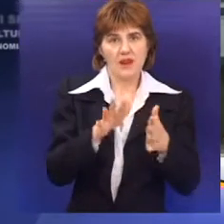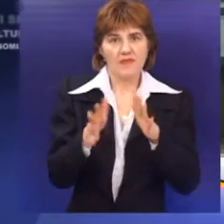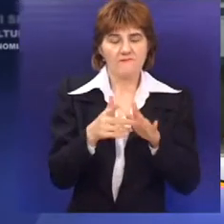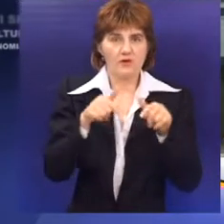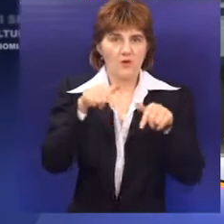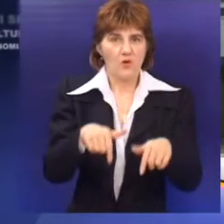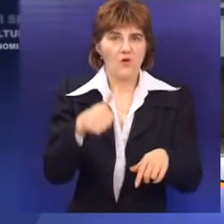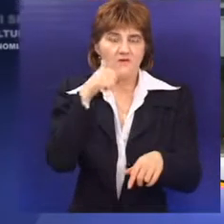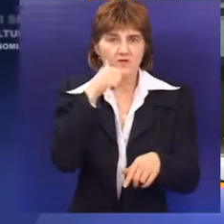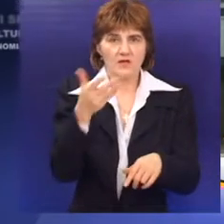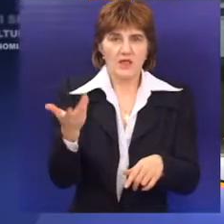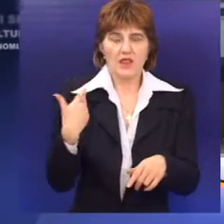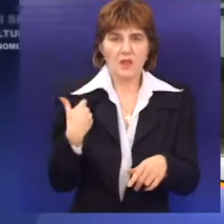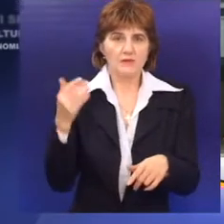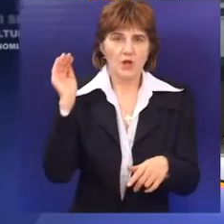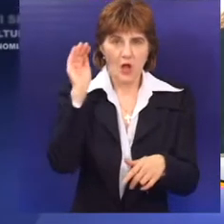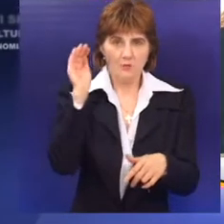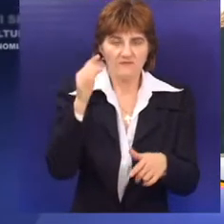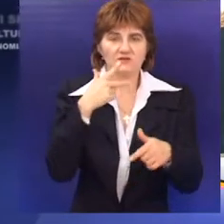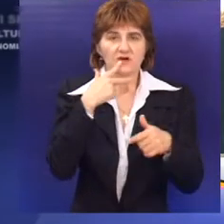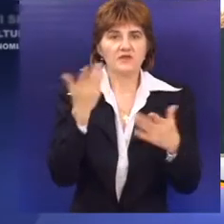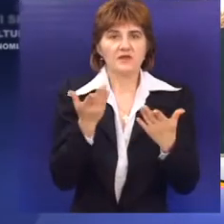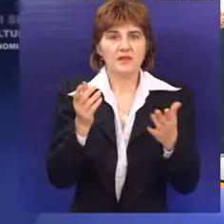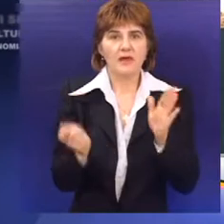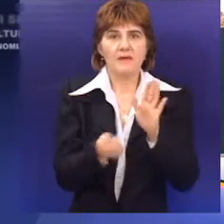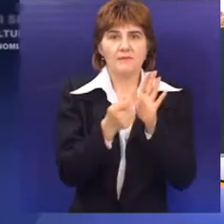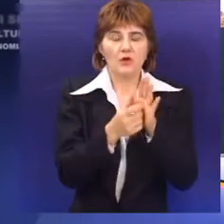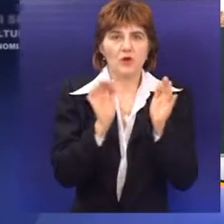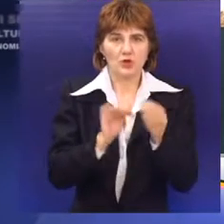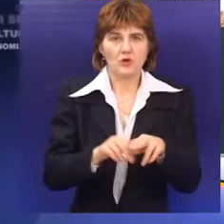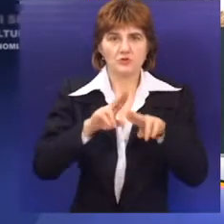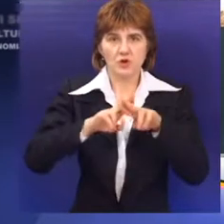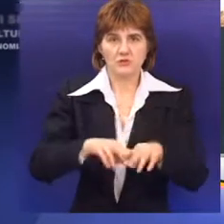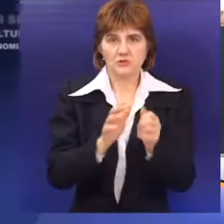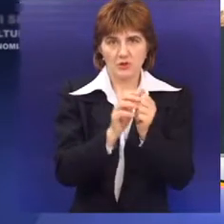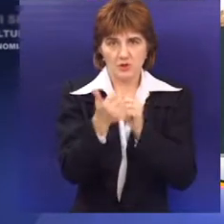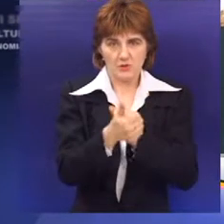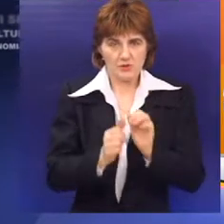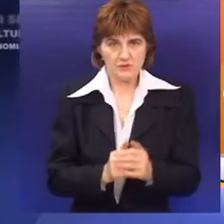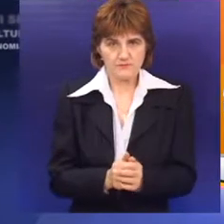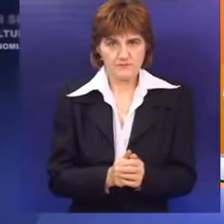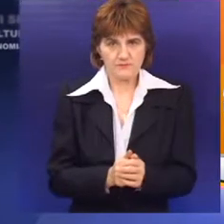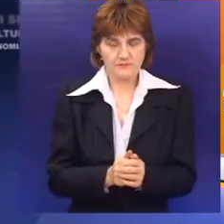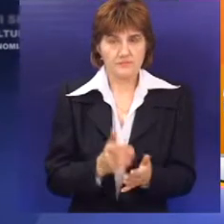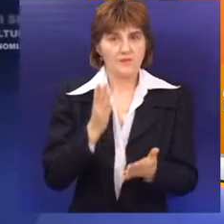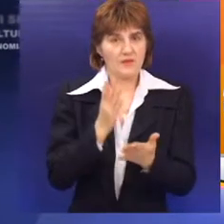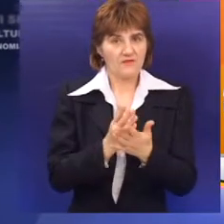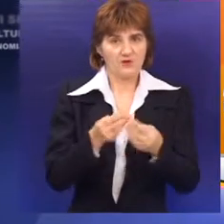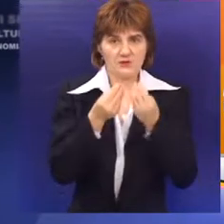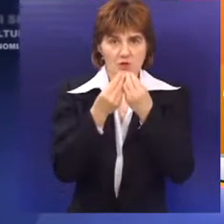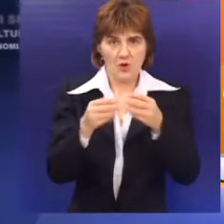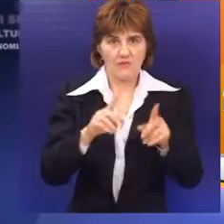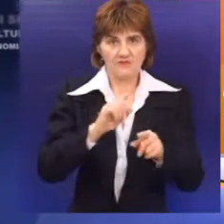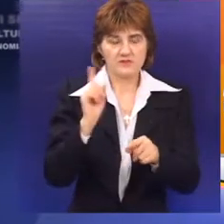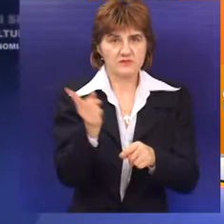najverovatnije ovih dana dobiti obaveštenje da će moći da prodaju ponuđeni kukuruz. Poljoprivredni proizvođači su već obavešteni,